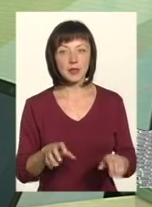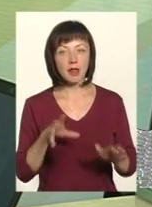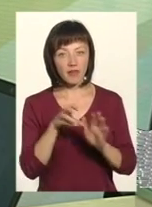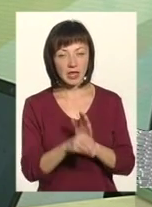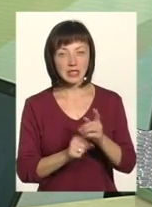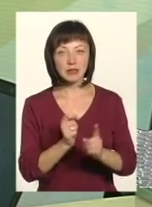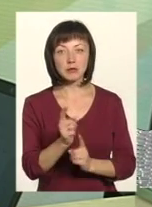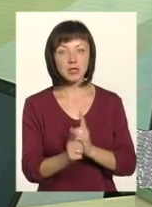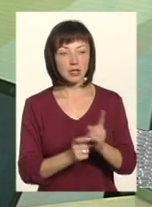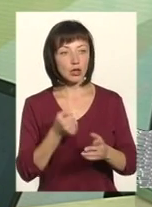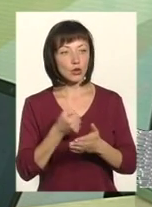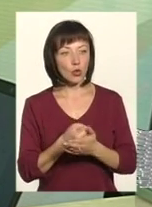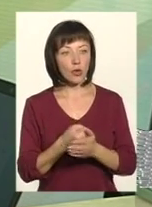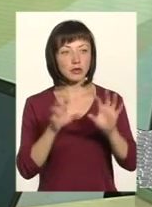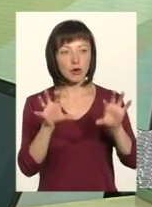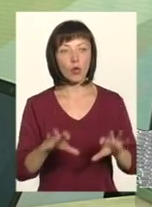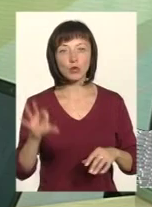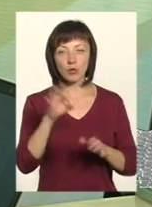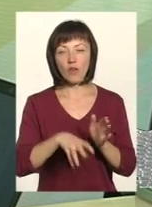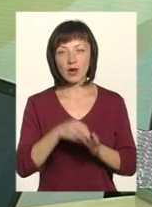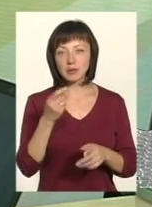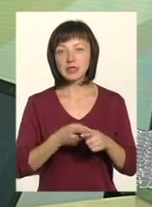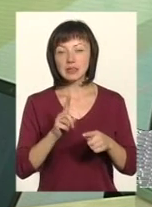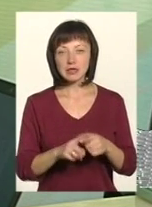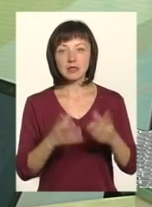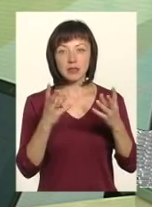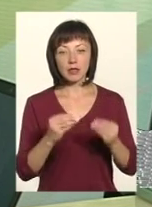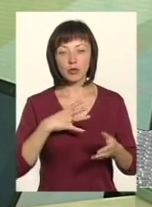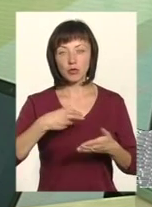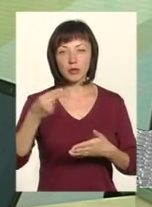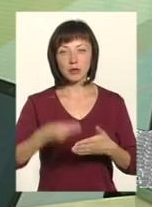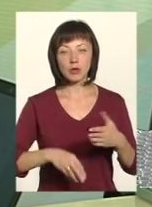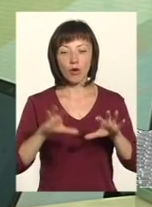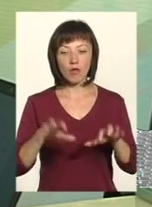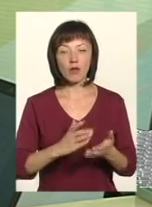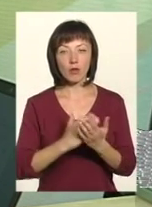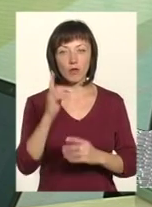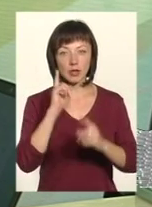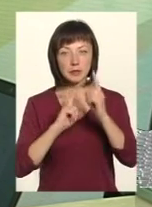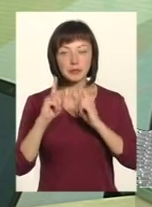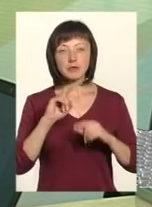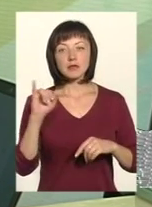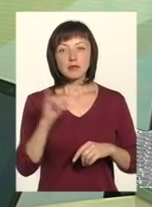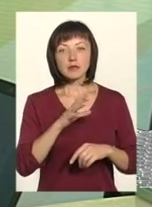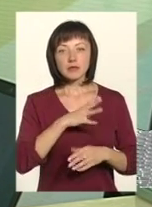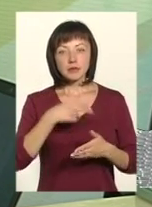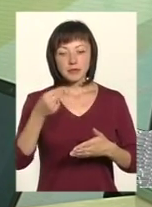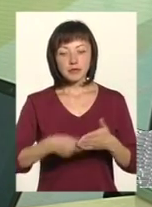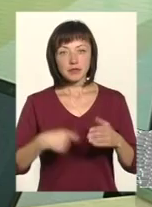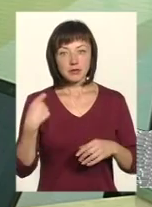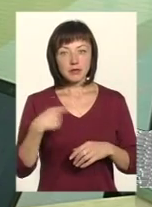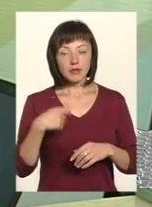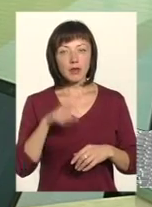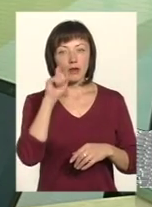зміни до закону про вибори. Цей же ж день він був підписаний головою Верховної Ради і був підписаний президентом